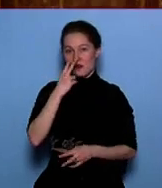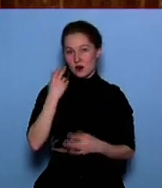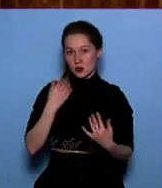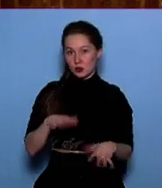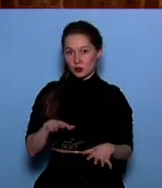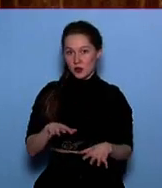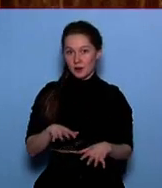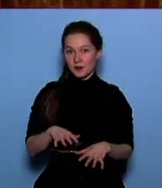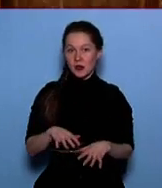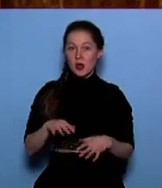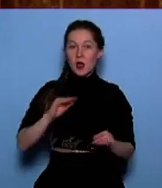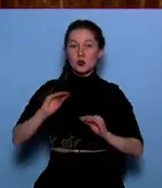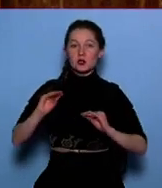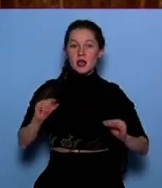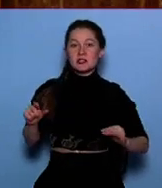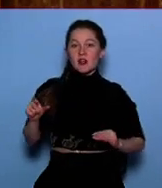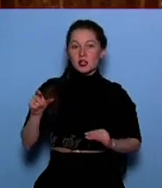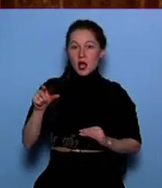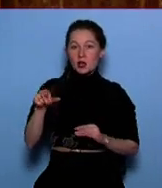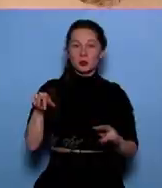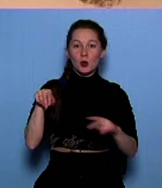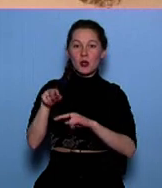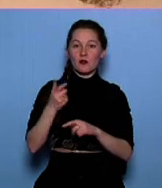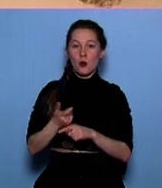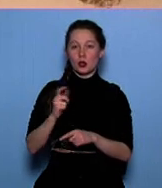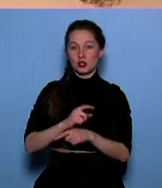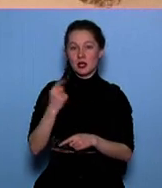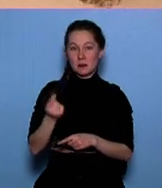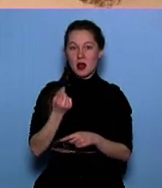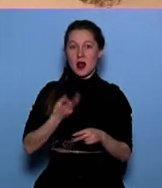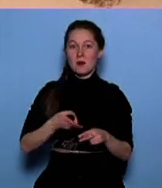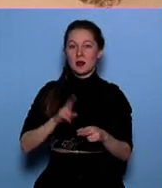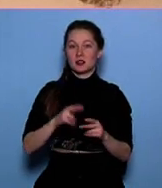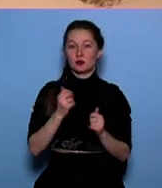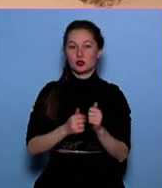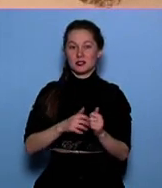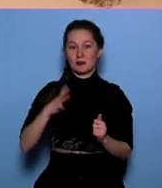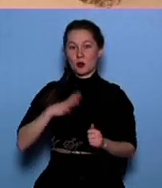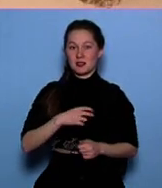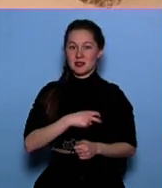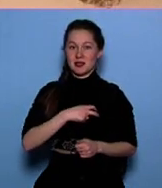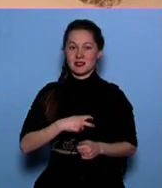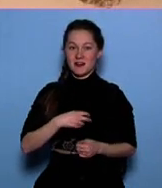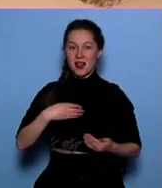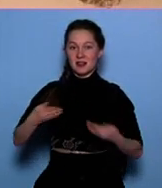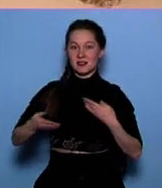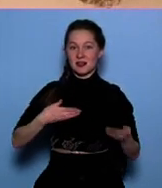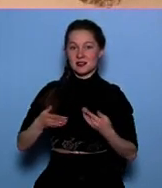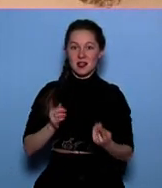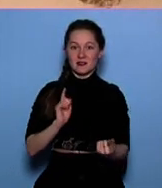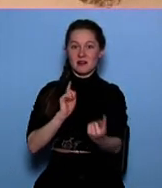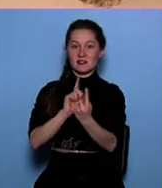Обустроенных пешеходных дорожек, тротуаров в городе мало, а потому часто приходится рисковать и идти по обочинам навстречу